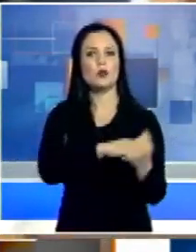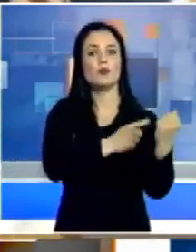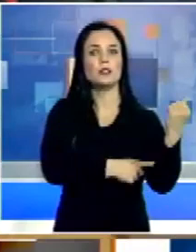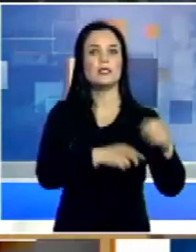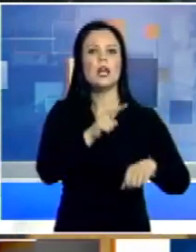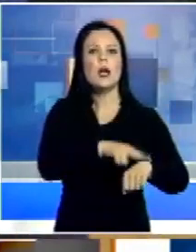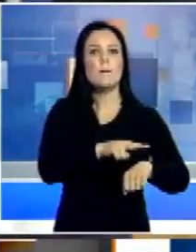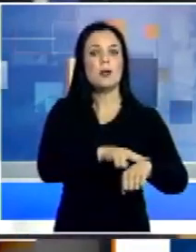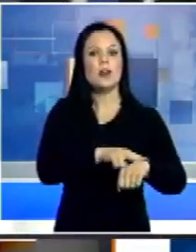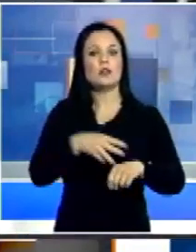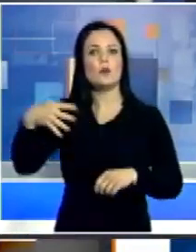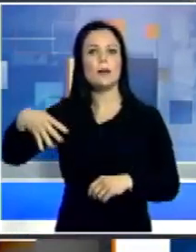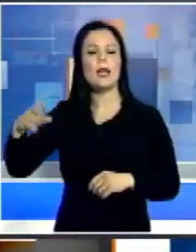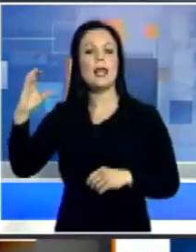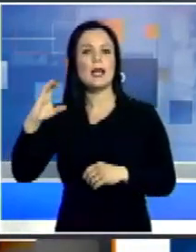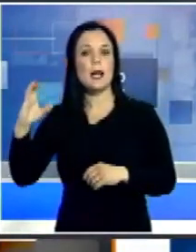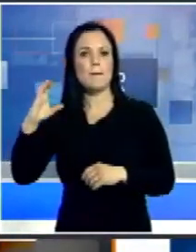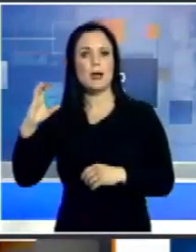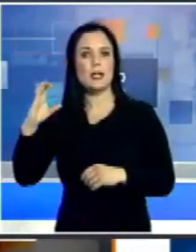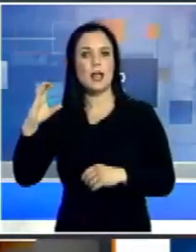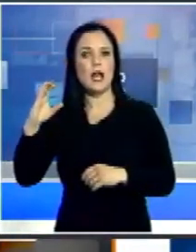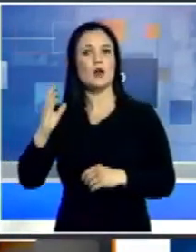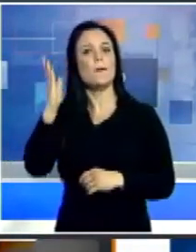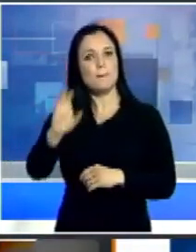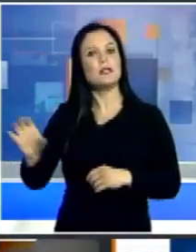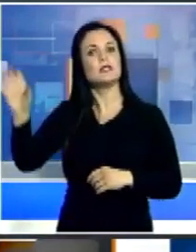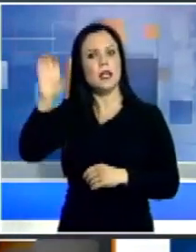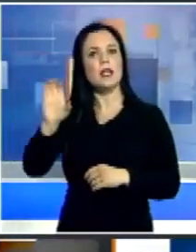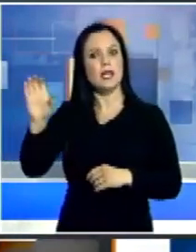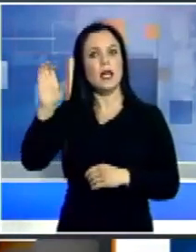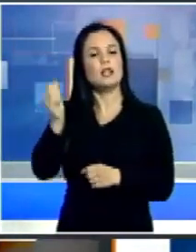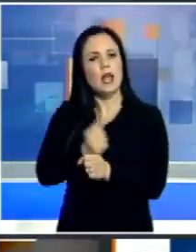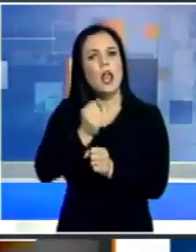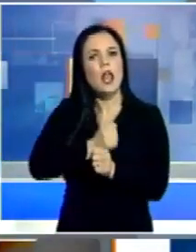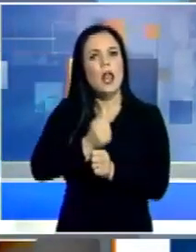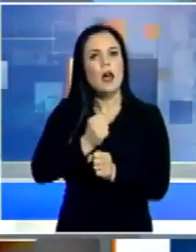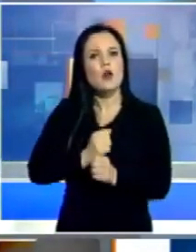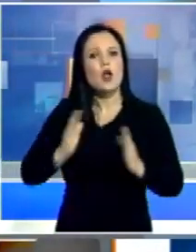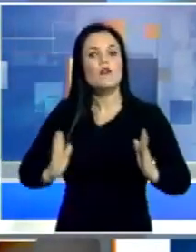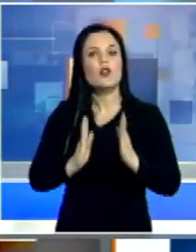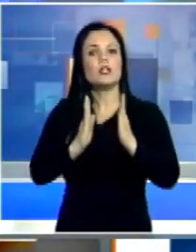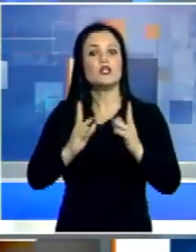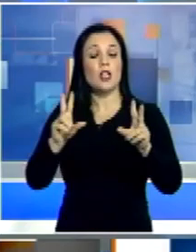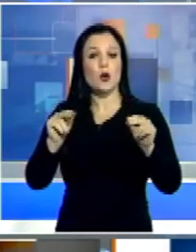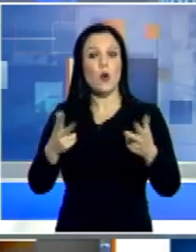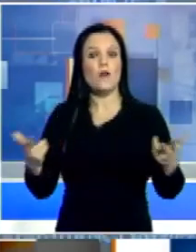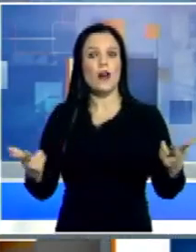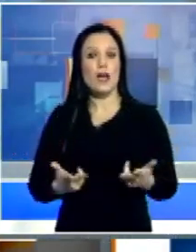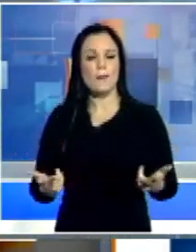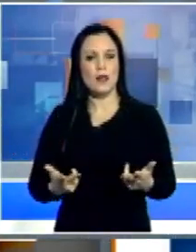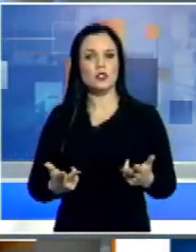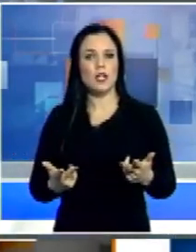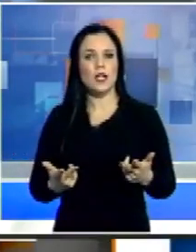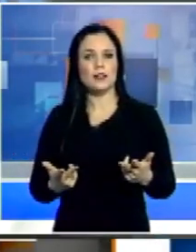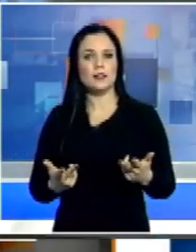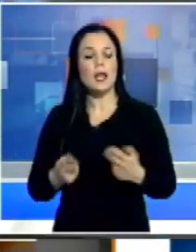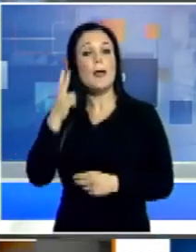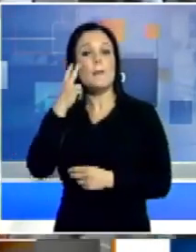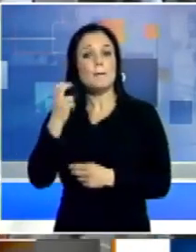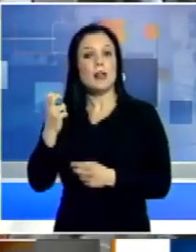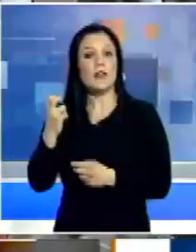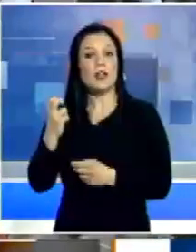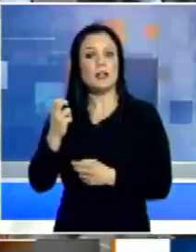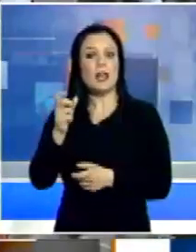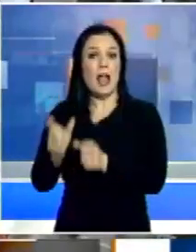prefetto Michele Campanaro. Anche la Basilicata dunque si mette a lavoro per far fronte alla nuova emergenza. D'altronde si prevede che una